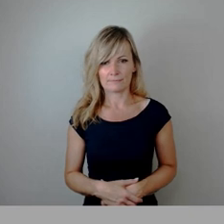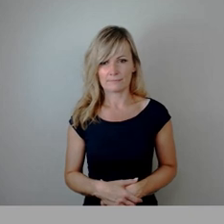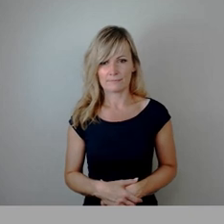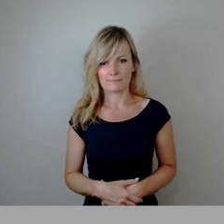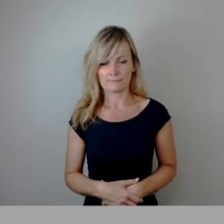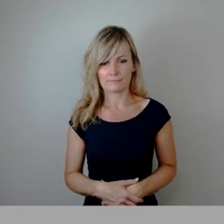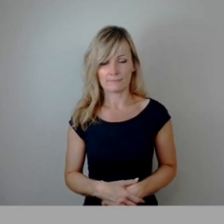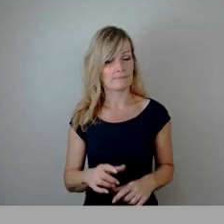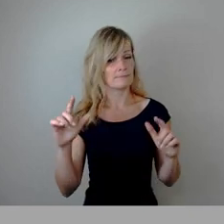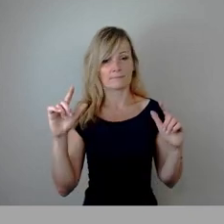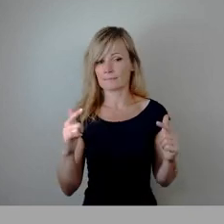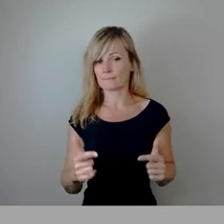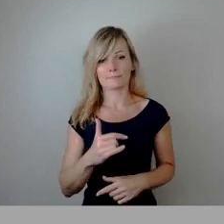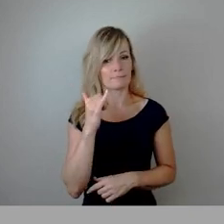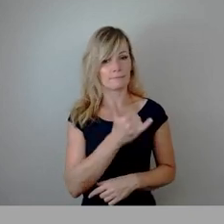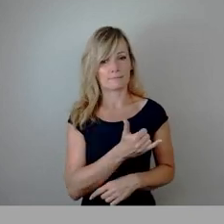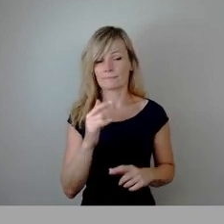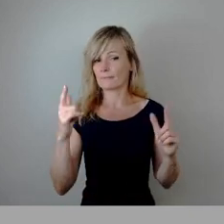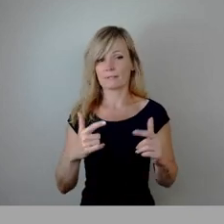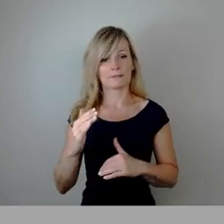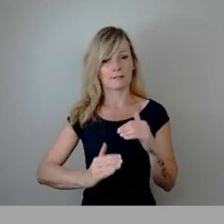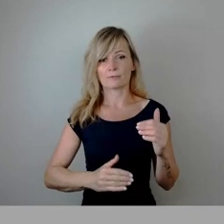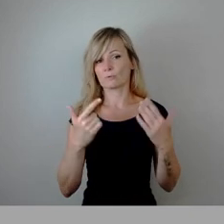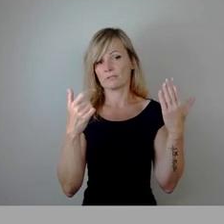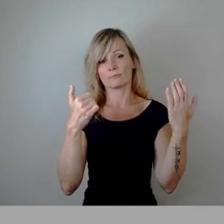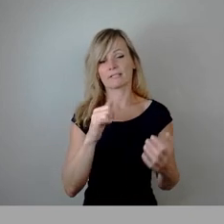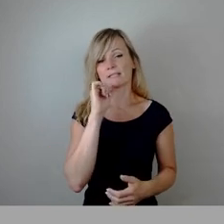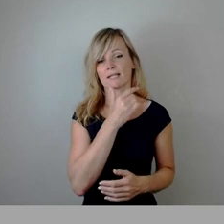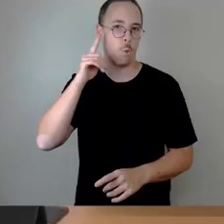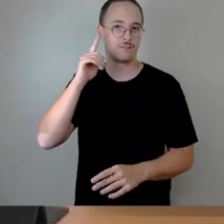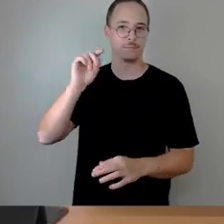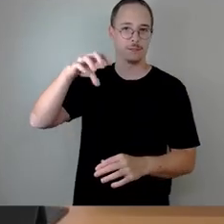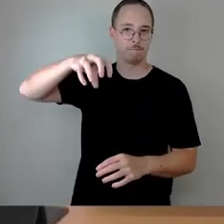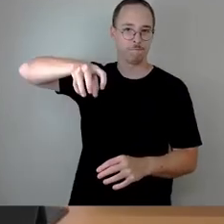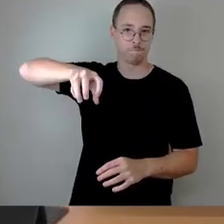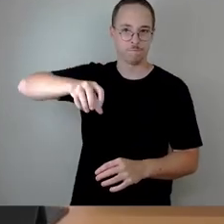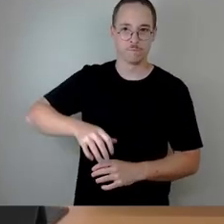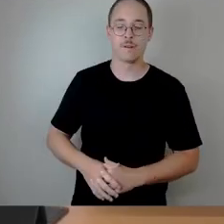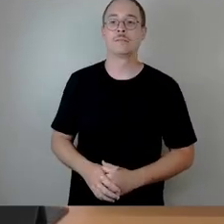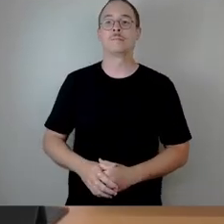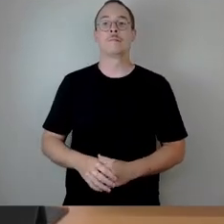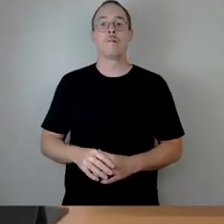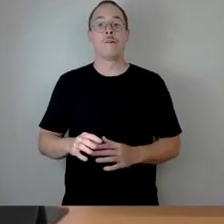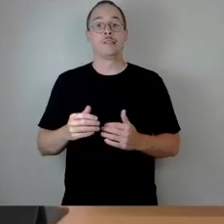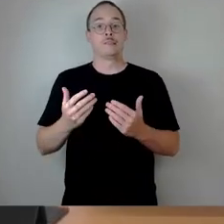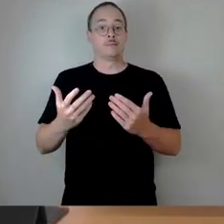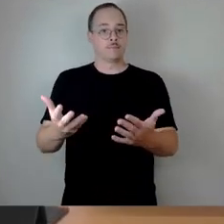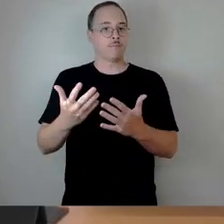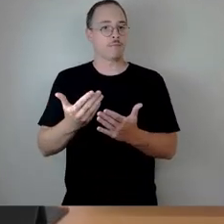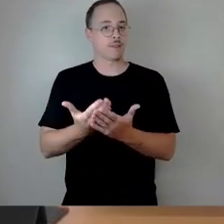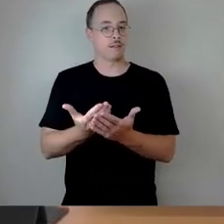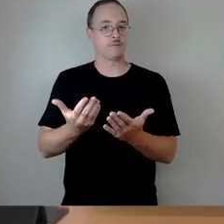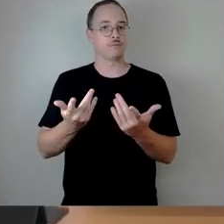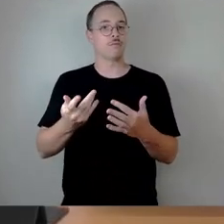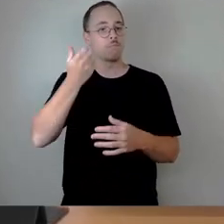Keine Ja-Stimme, keine Enthaltungen. 67 Nein, Stimmen damit abgelehnt. Wir setzen fort mit dem Tagesordnungspunkt